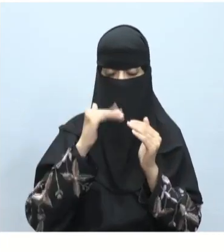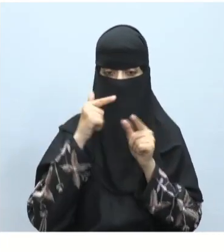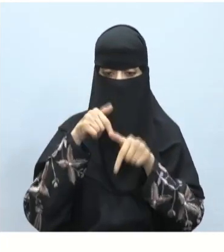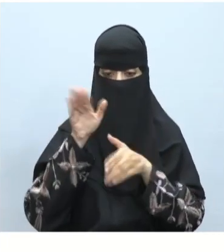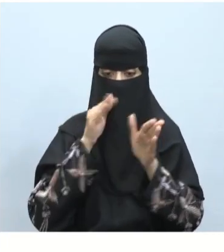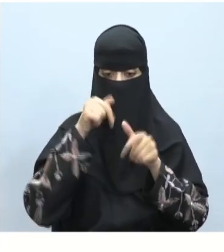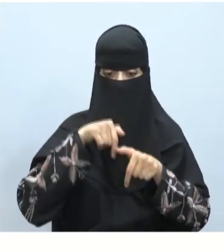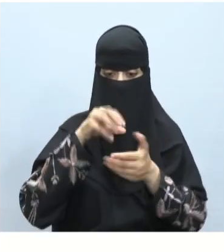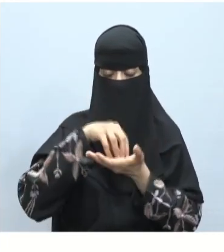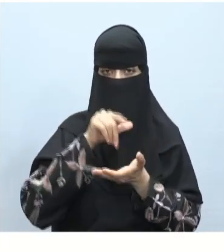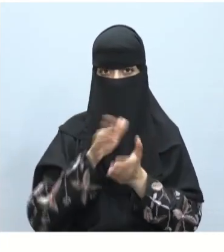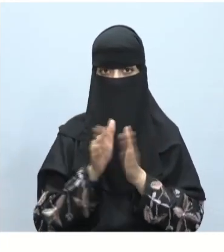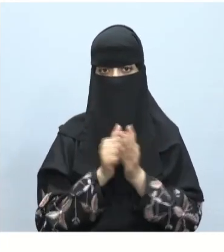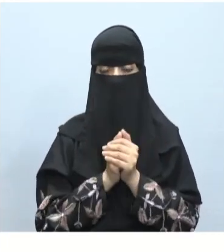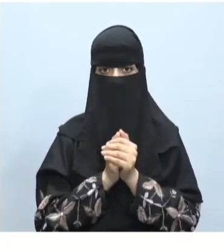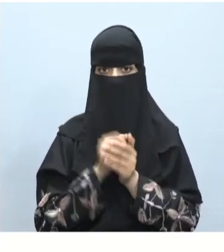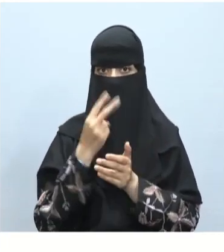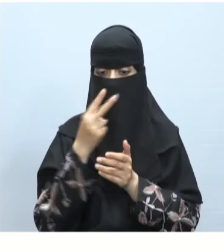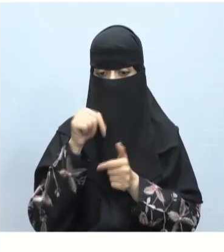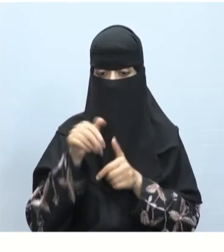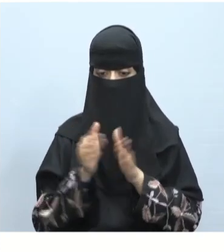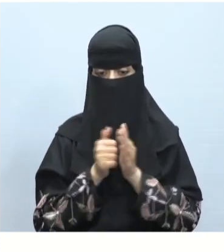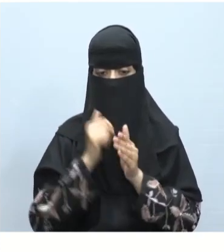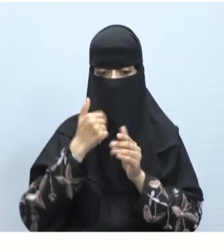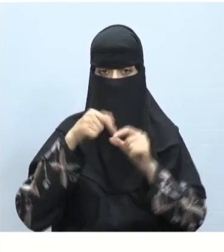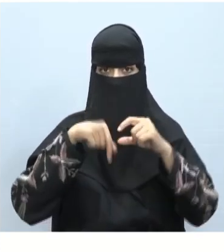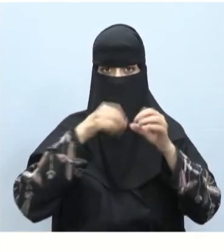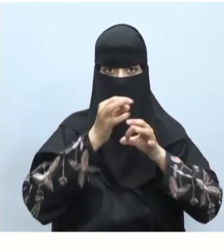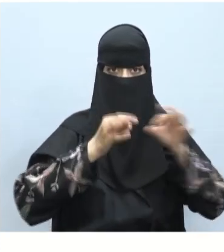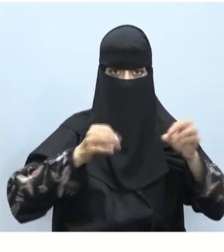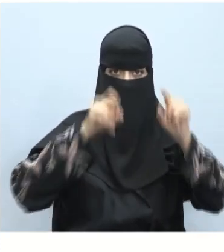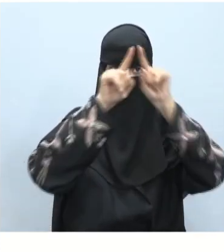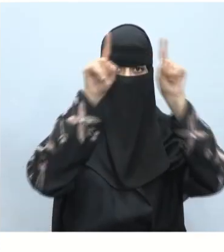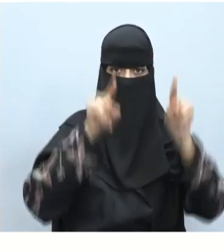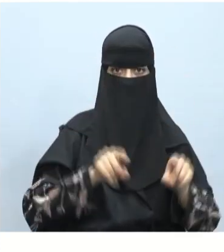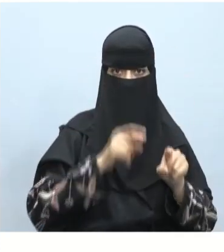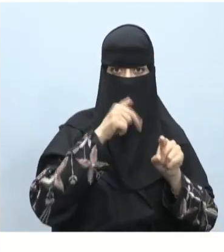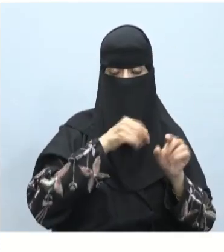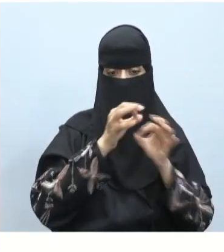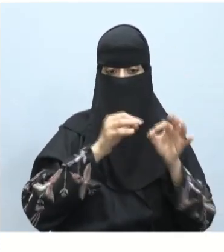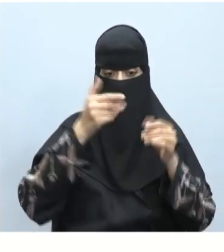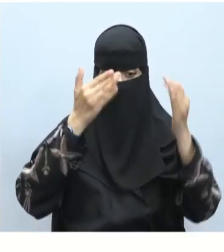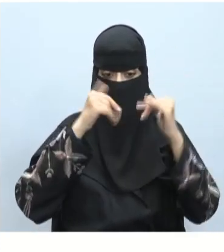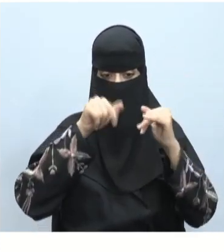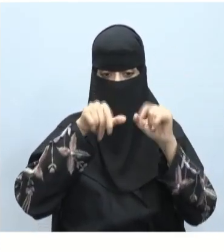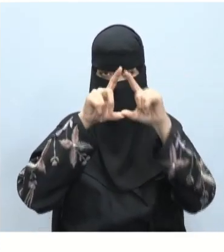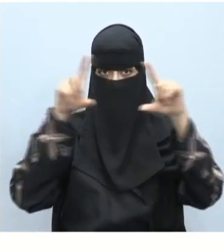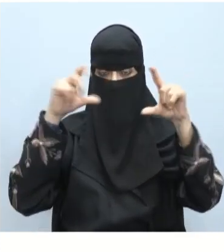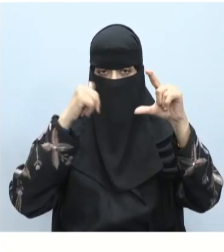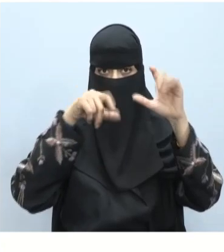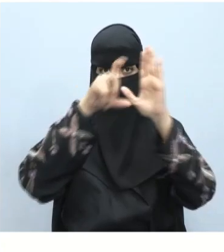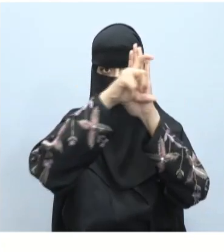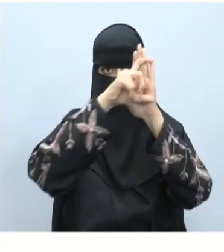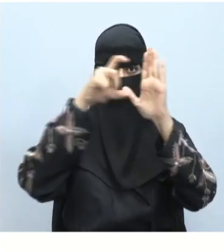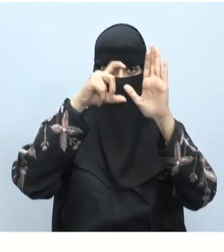موضع حجم الصورة نلاحظ هنا في التخطيط في وحدات المحتوى هنا مربع النص